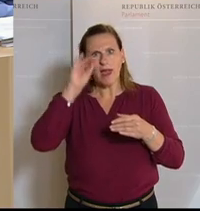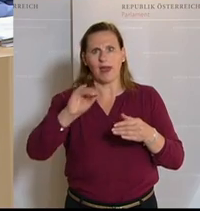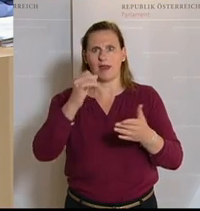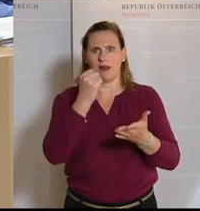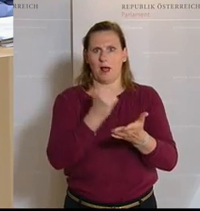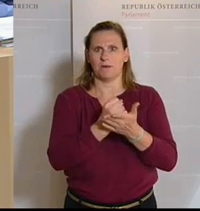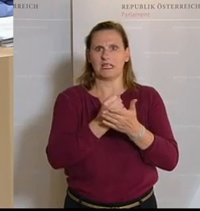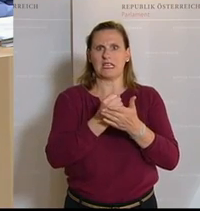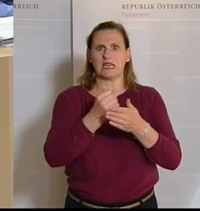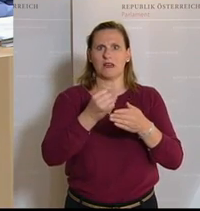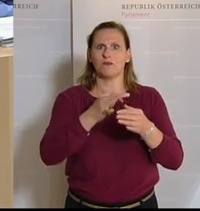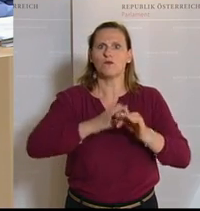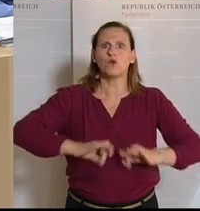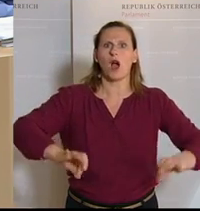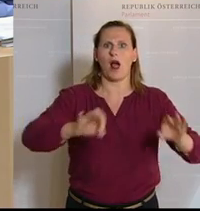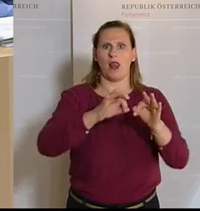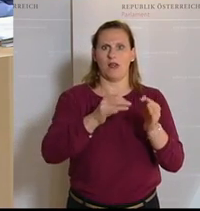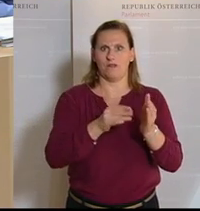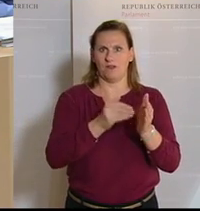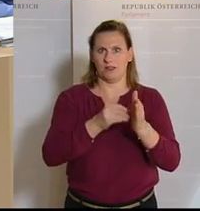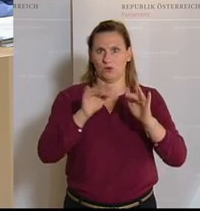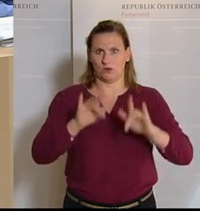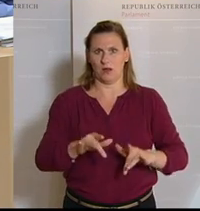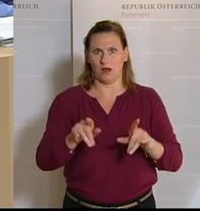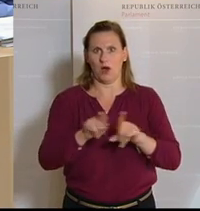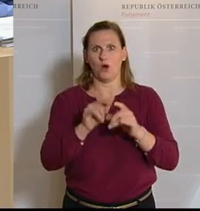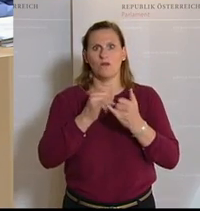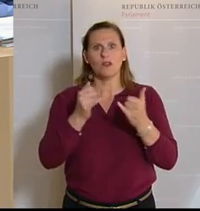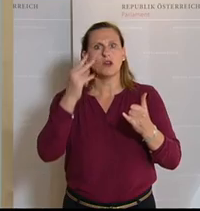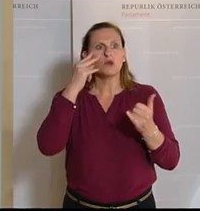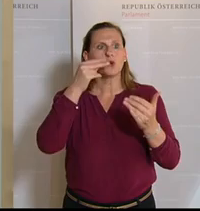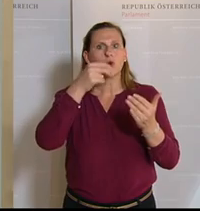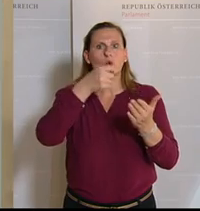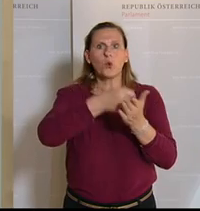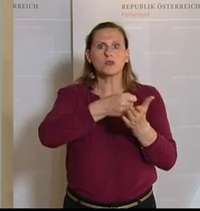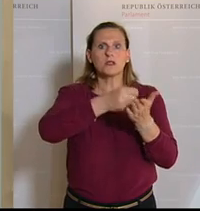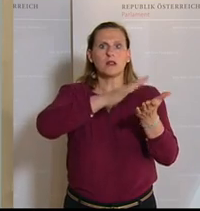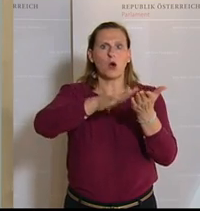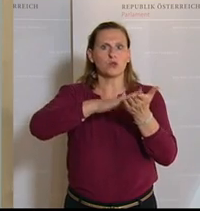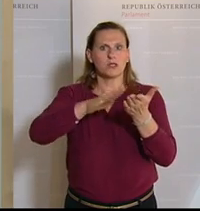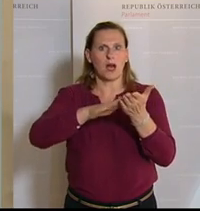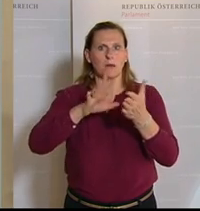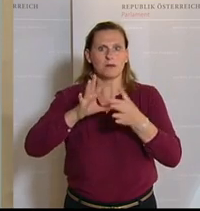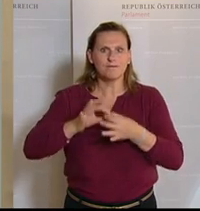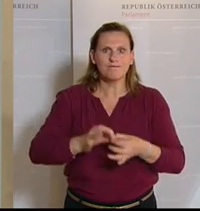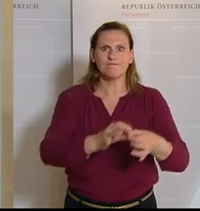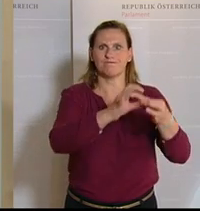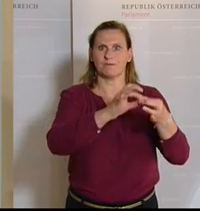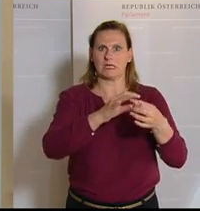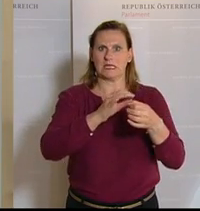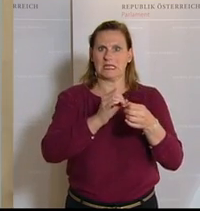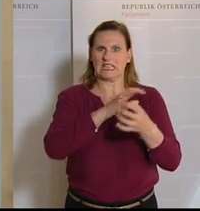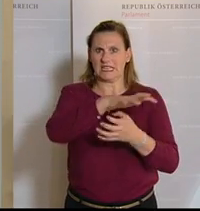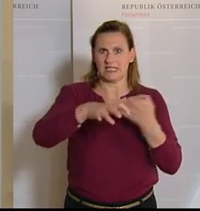Natürlich müssen wir uns ganz genau anschauen, welche Kosten sind in gemeinnützigen Trägern entstanden aufgrund der Krise. Hier braucht es eine transparente Darstellung.